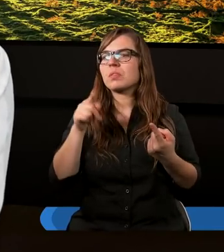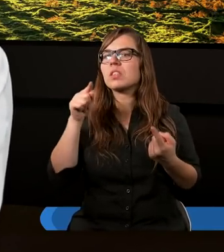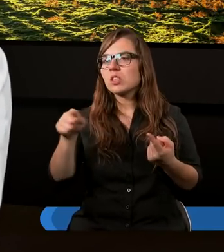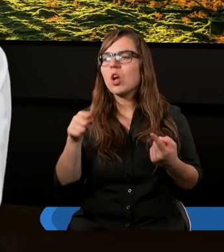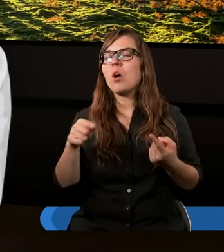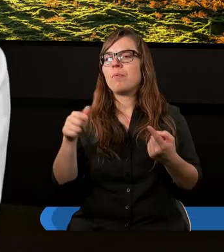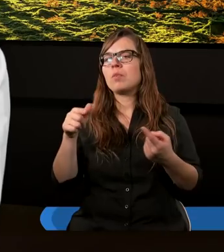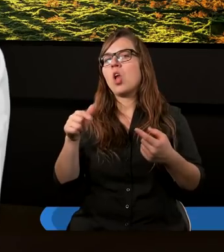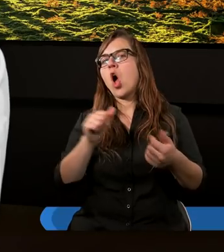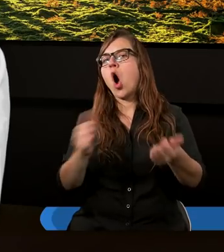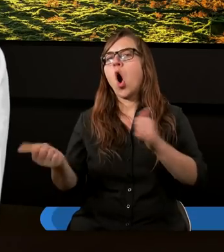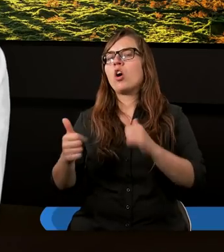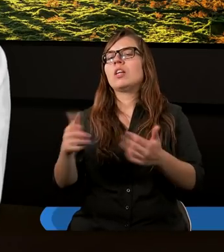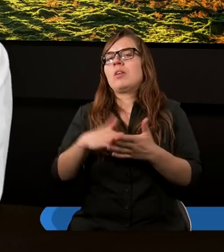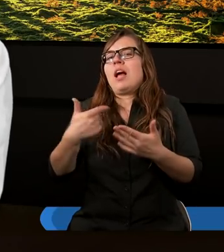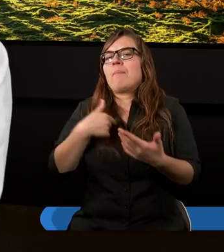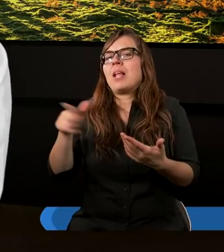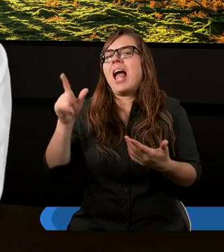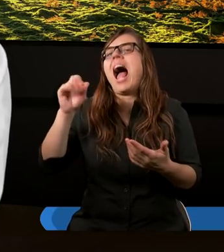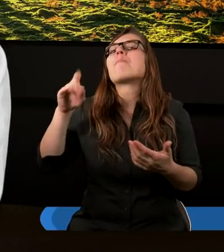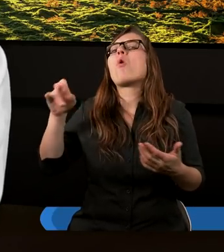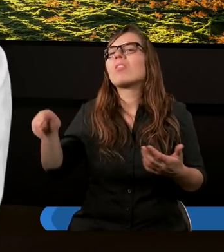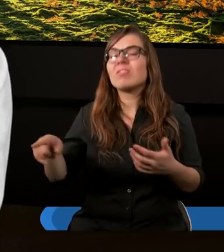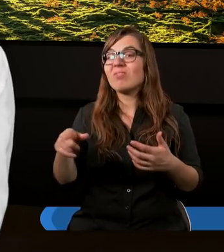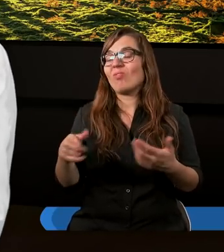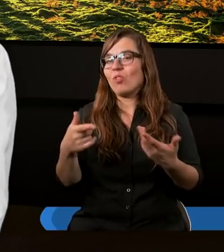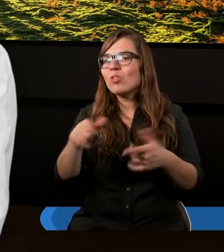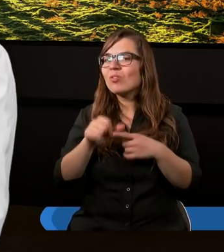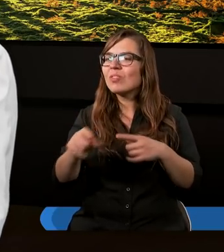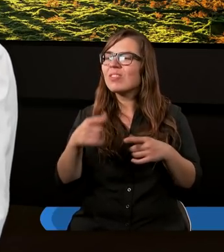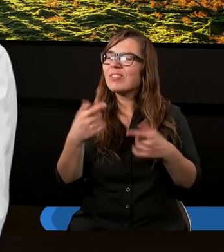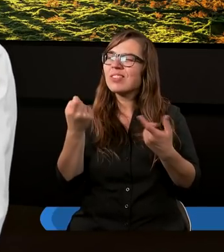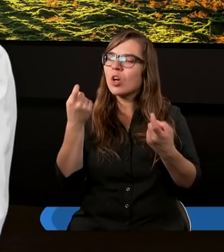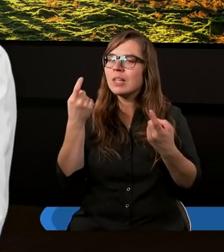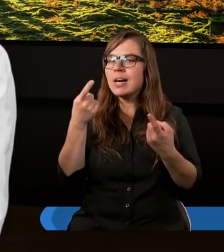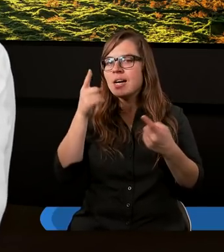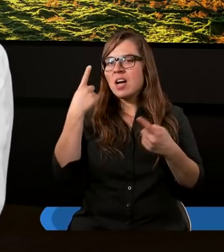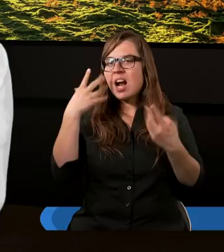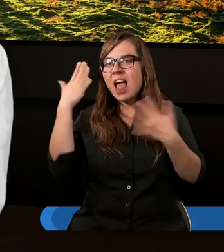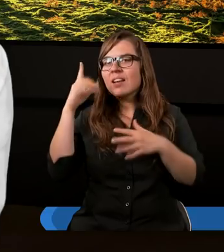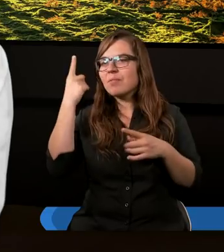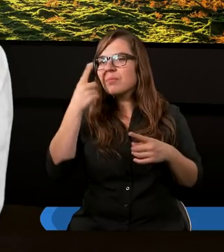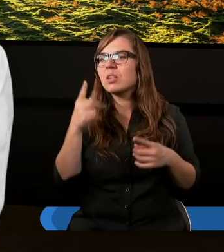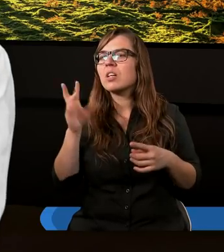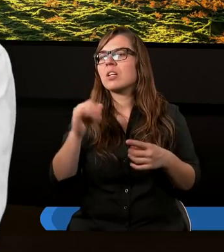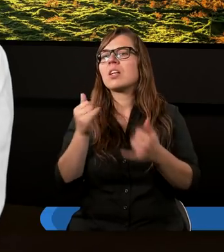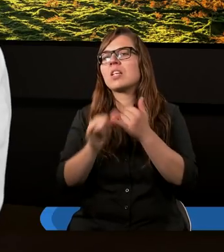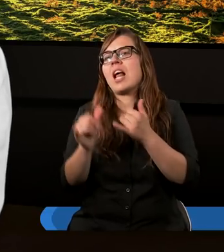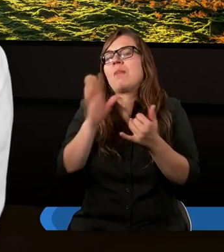to, kto go ochrzcił, ma wpływ na to, jakie może zajmować miejsce może w Kościele, czy